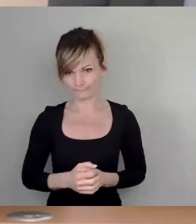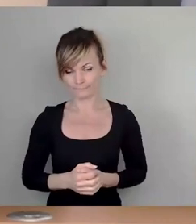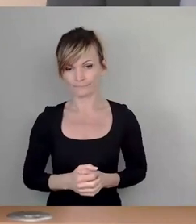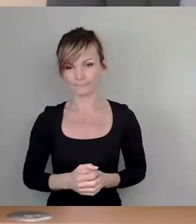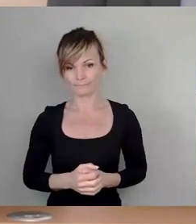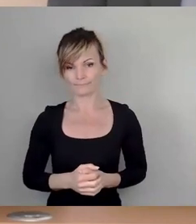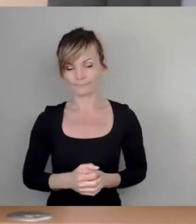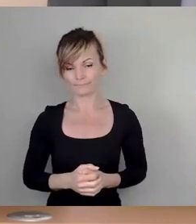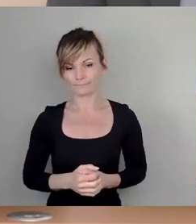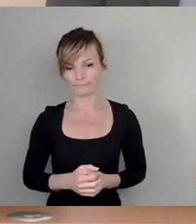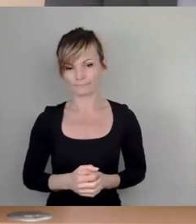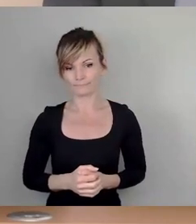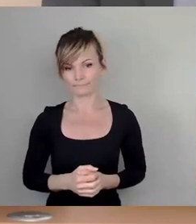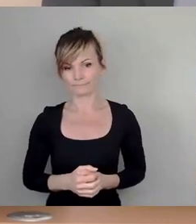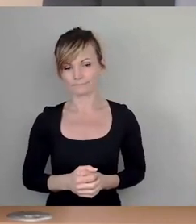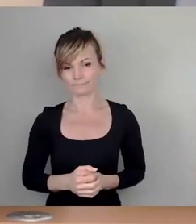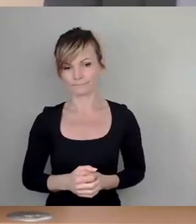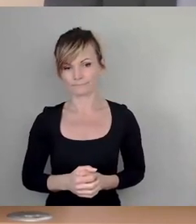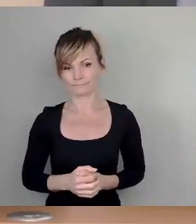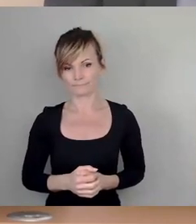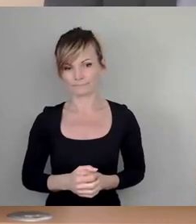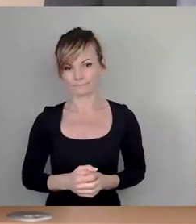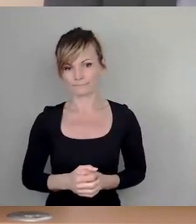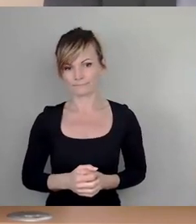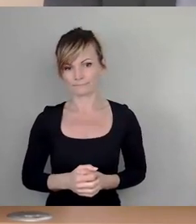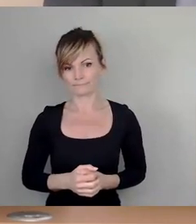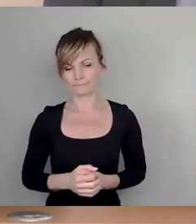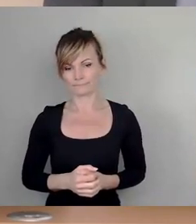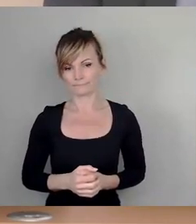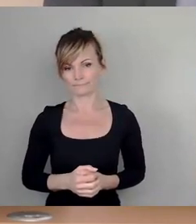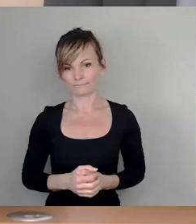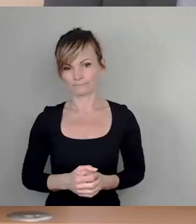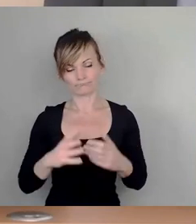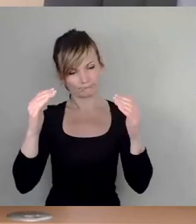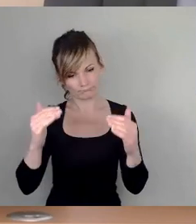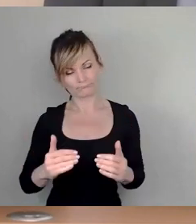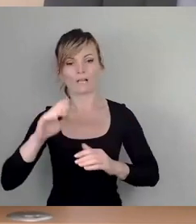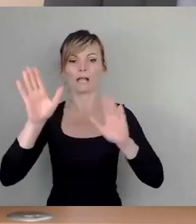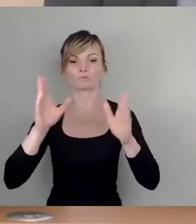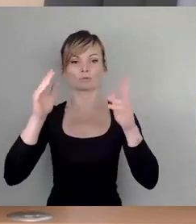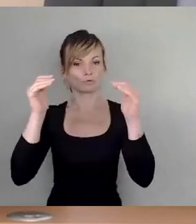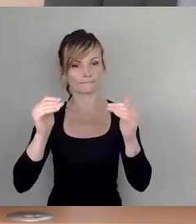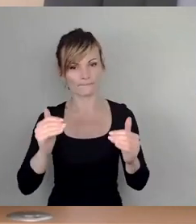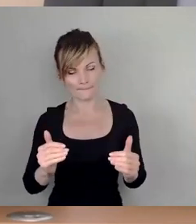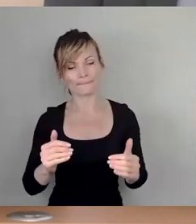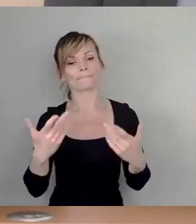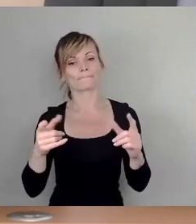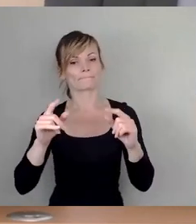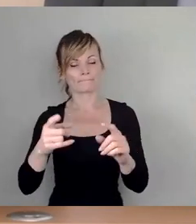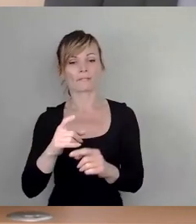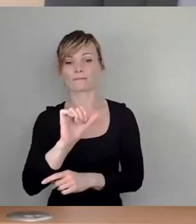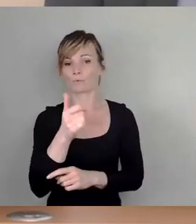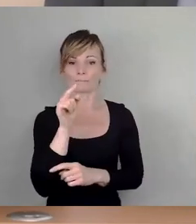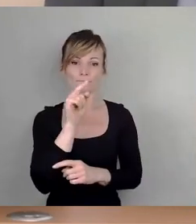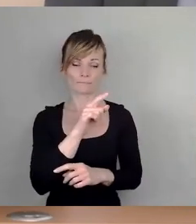worden sind, jetzt hier auch dann zur Abstimmung stellen. Ich darf zunächst mal den Änderungsantrag